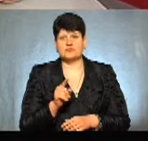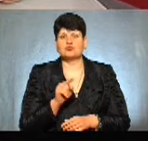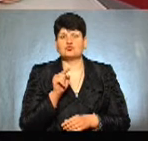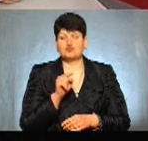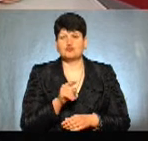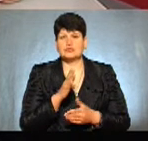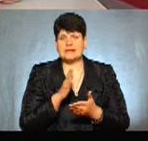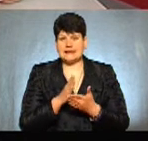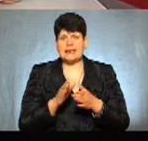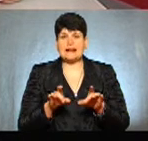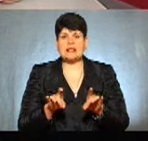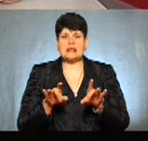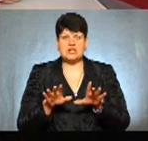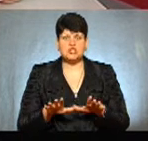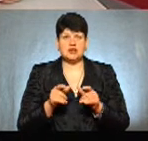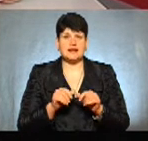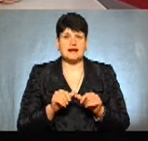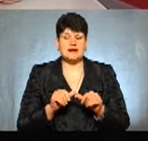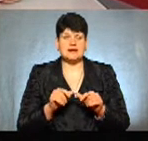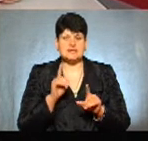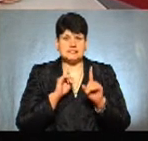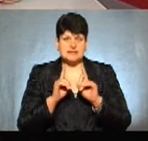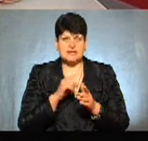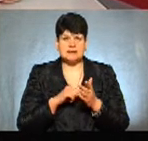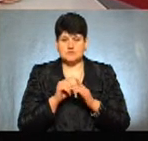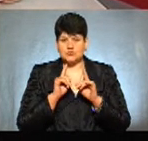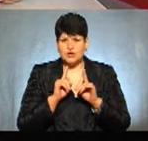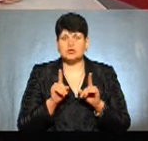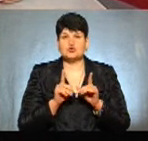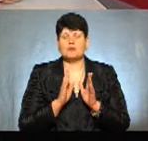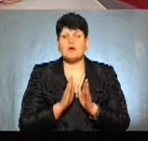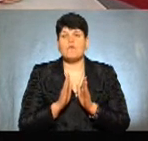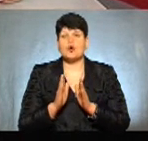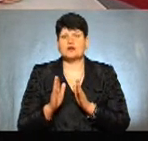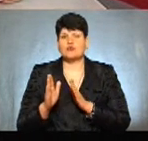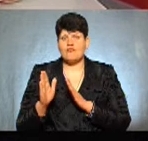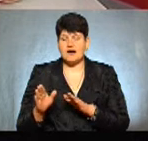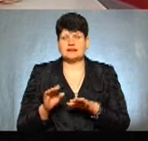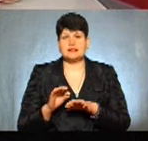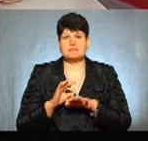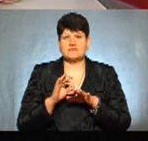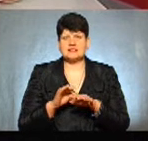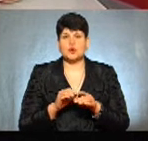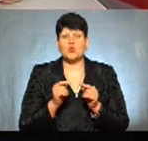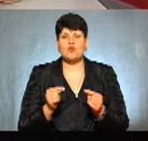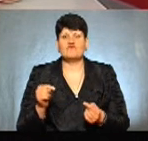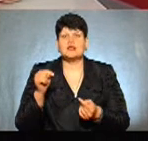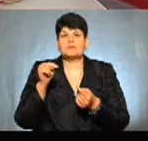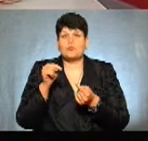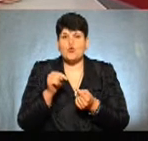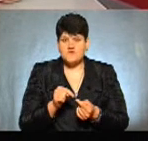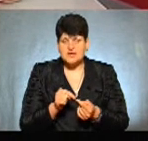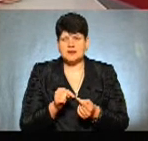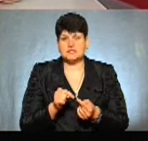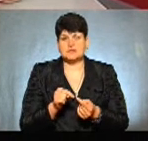навіть і рішення сесії міської ради для того, щоб все-таки впорядкувати і привести в відповідність, так би сказати, хоча б